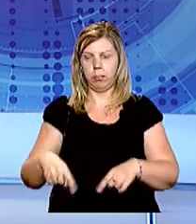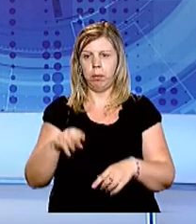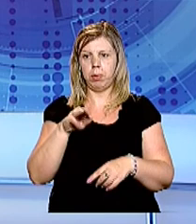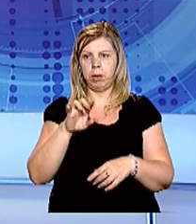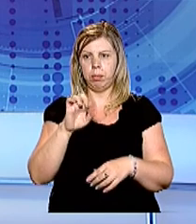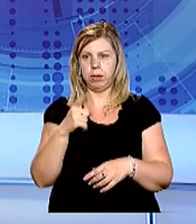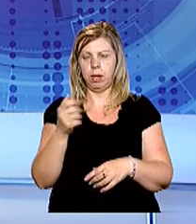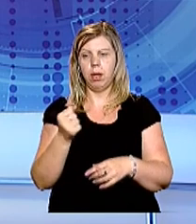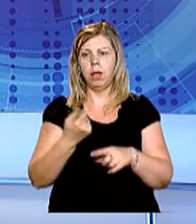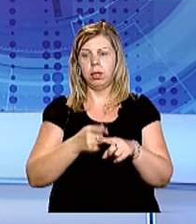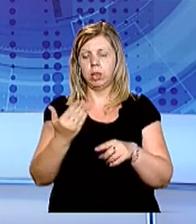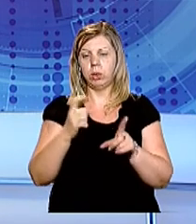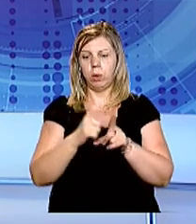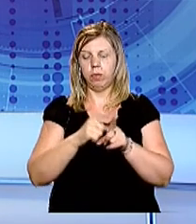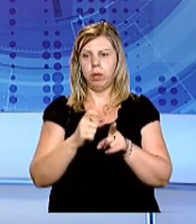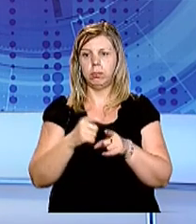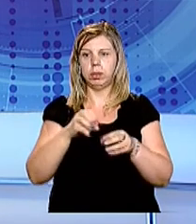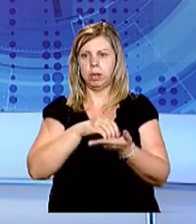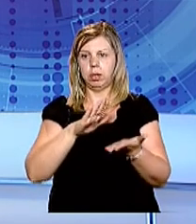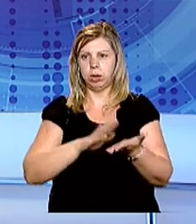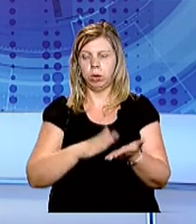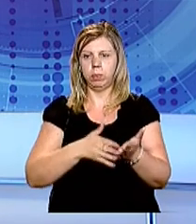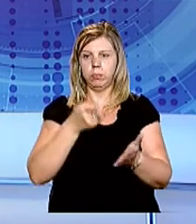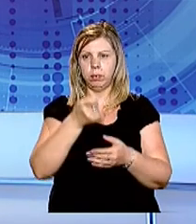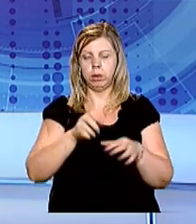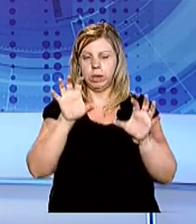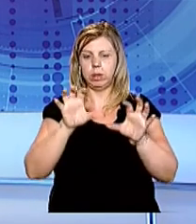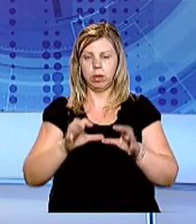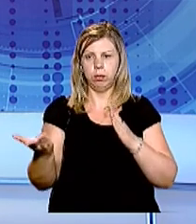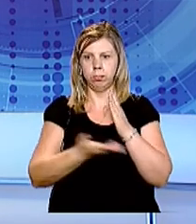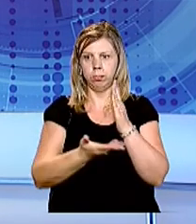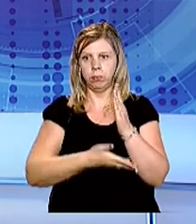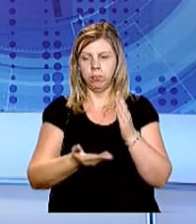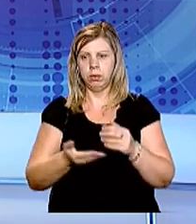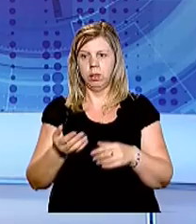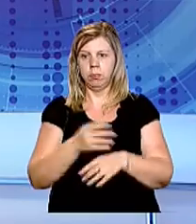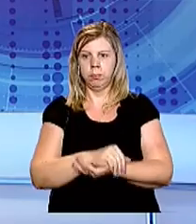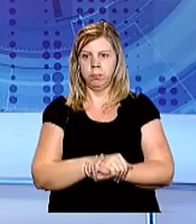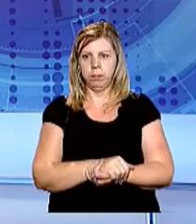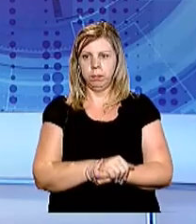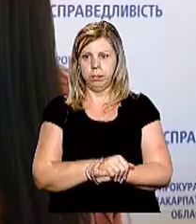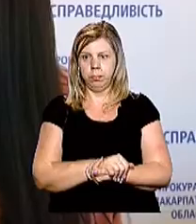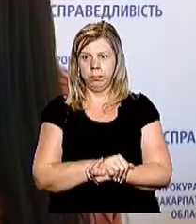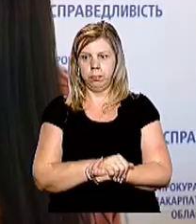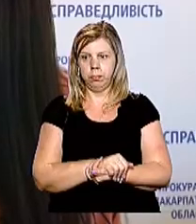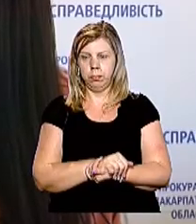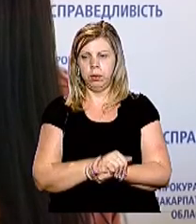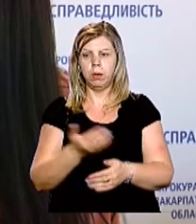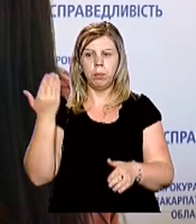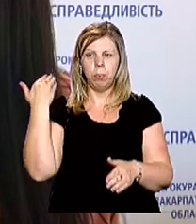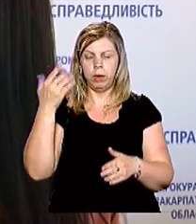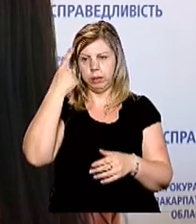Марина Безега. За її словами, наразі зреєстроване провадження за незаконну порубку деревини в лісгоспі. За